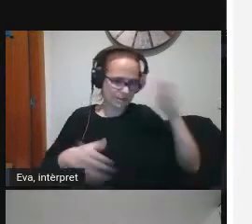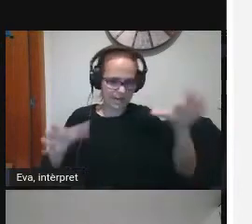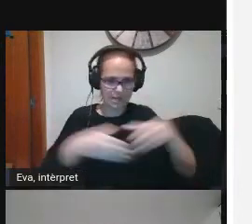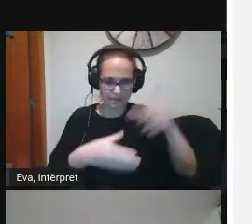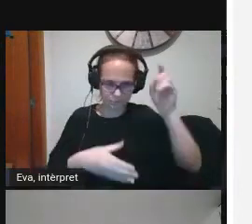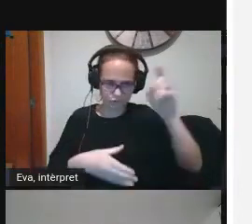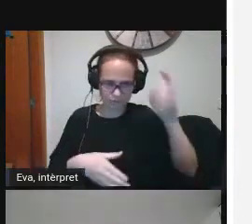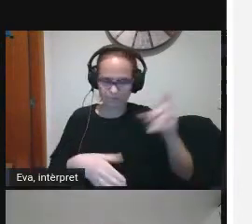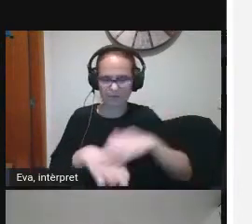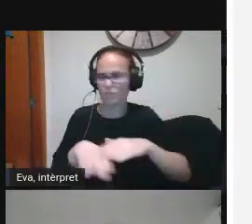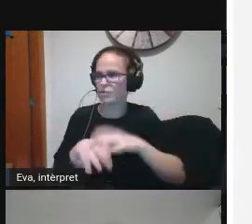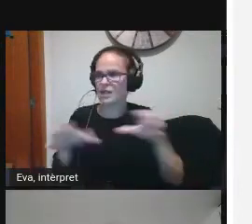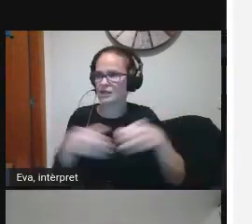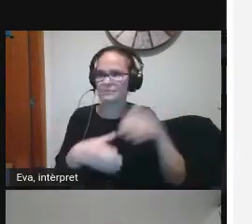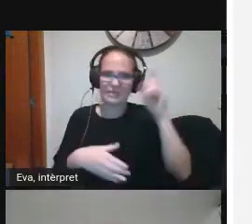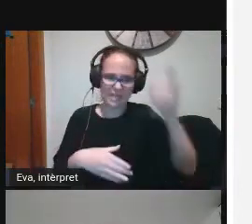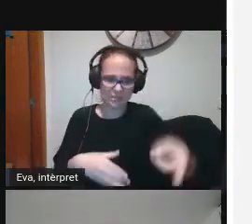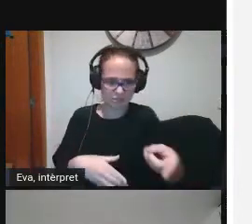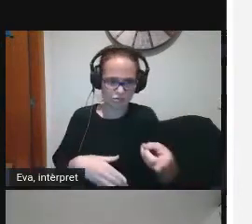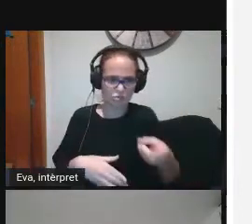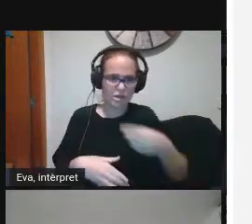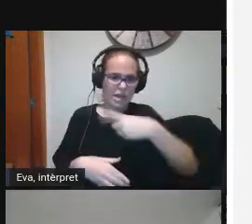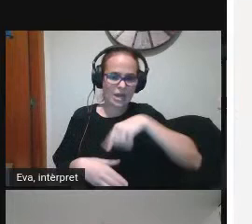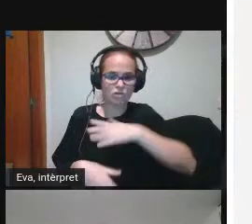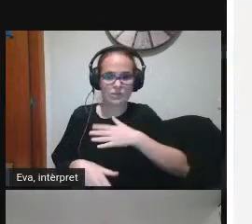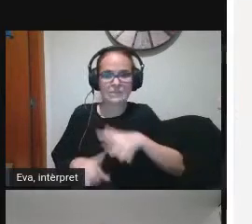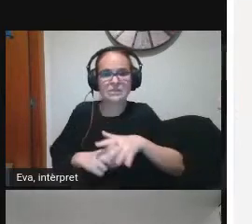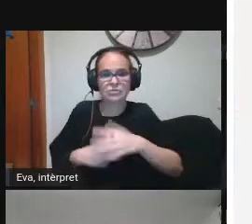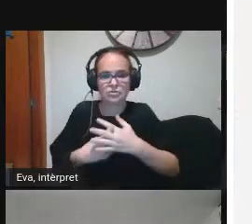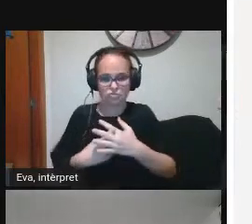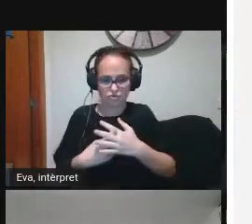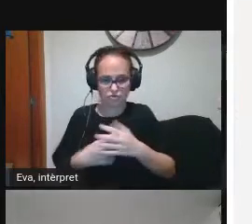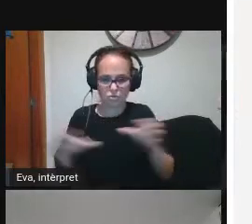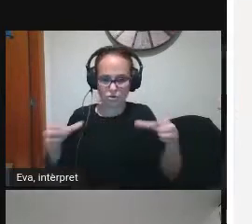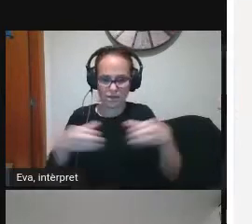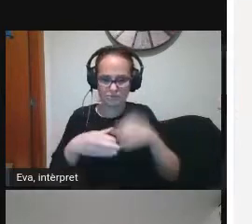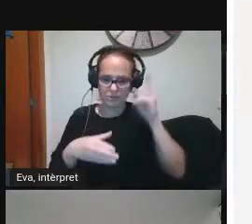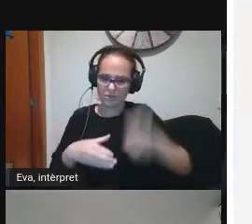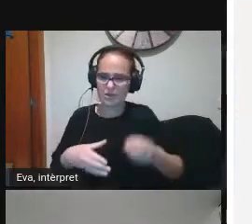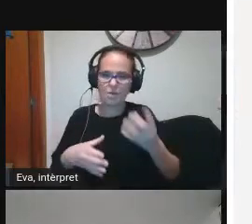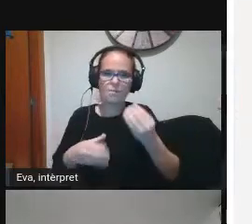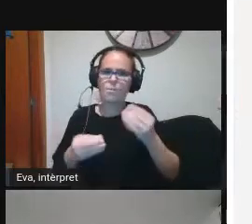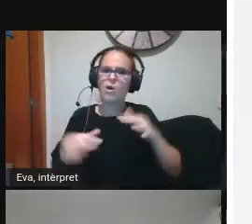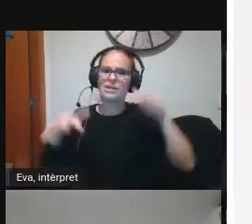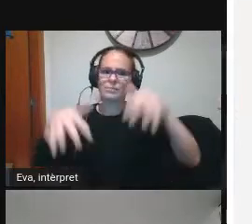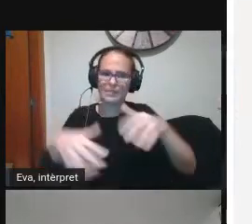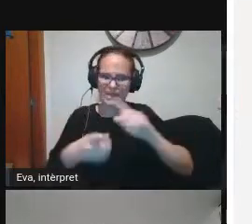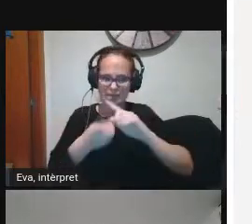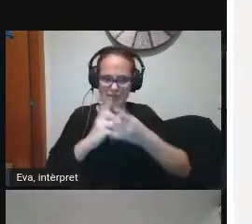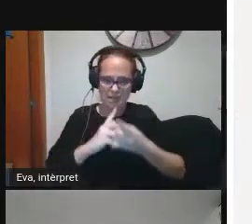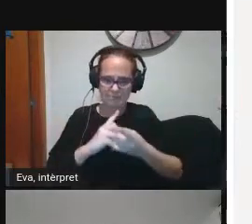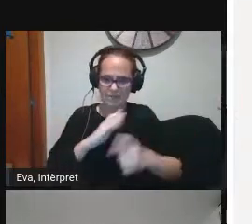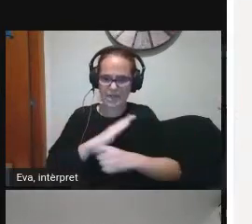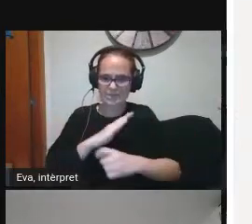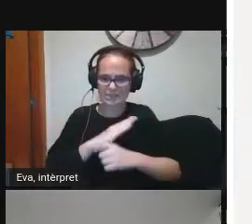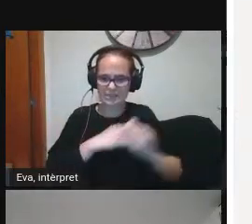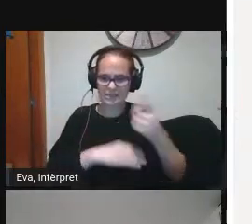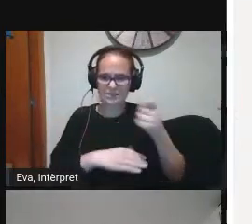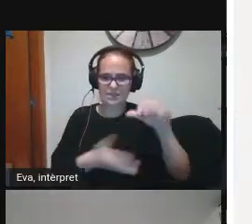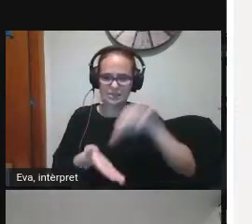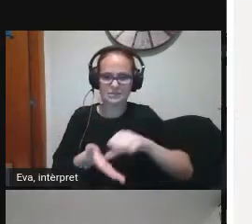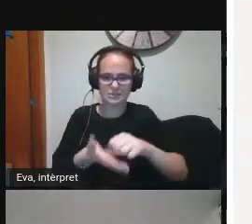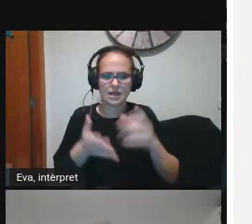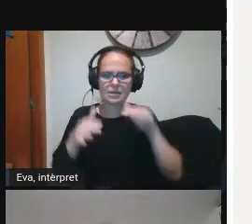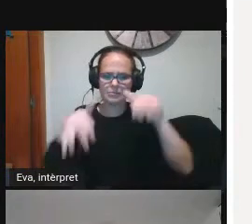de l'equip docent de l'equip directiu en el nostre cas un equip directiu molt implicat en aquest canvi i en l'estratègia digital de centre